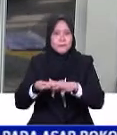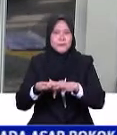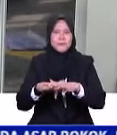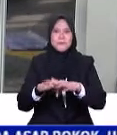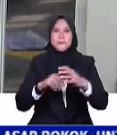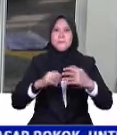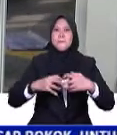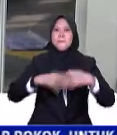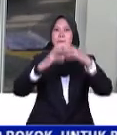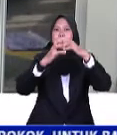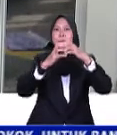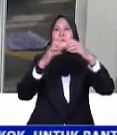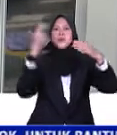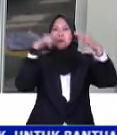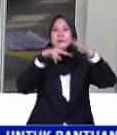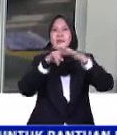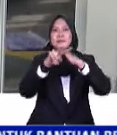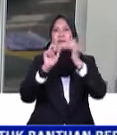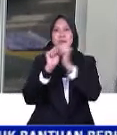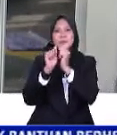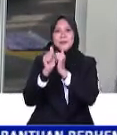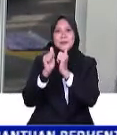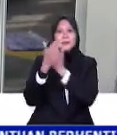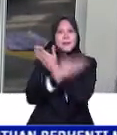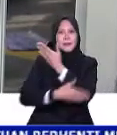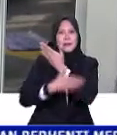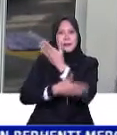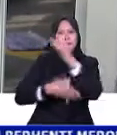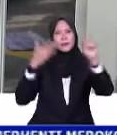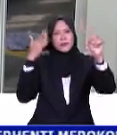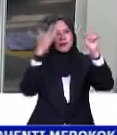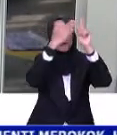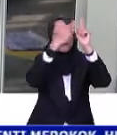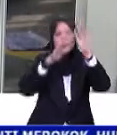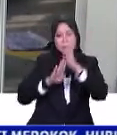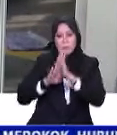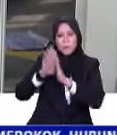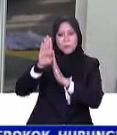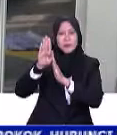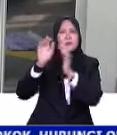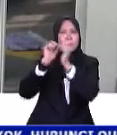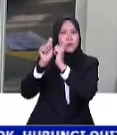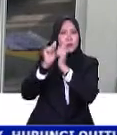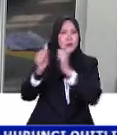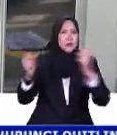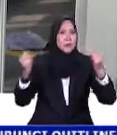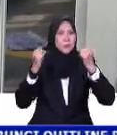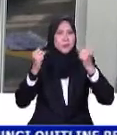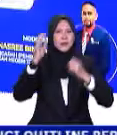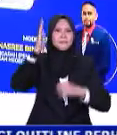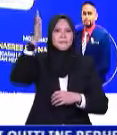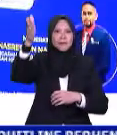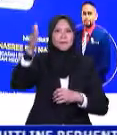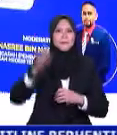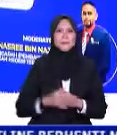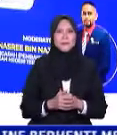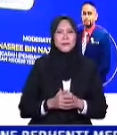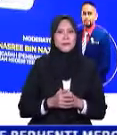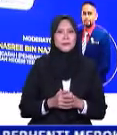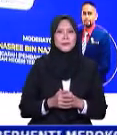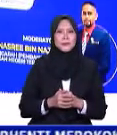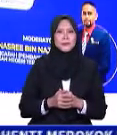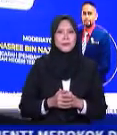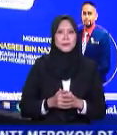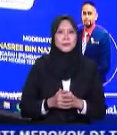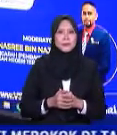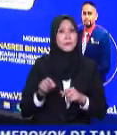pembentukan visi Sukan Negara ke arah pembangunan Sukan yang lebih mampan pada masa akan datang. Jadi ini adalah